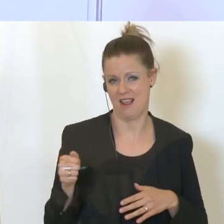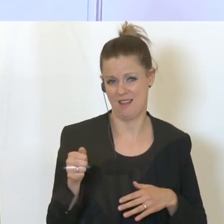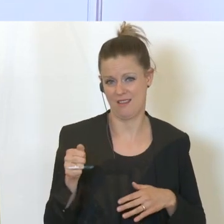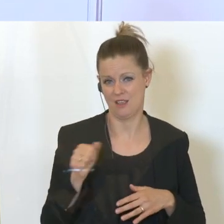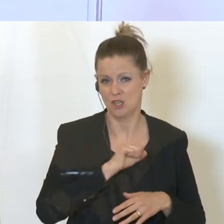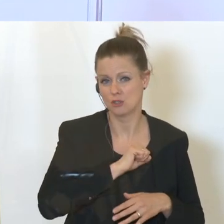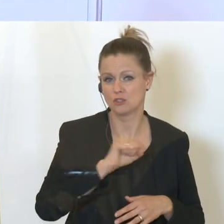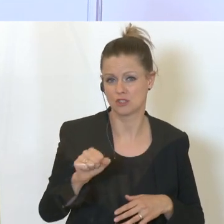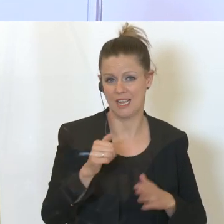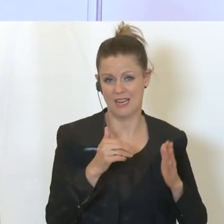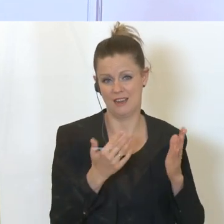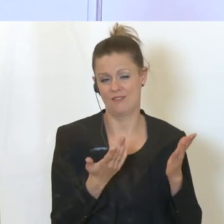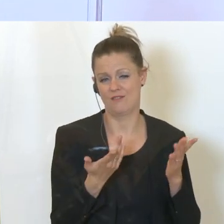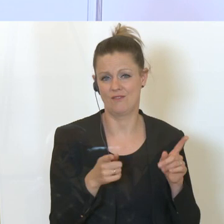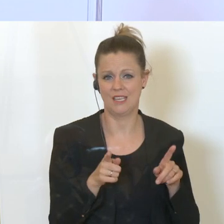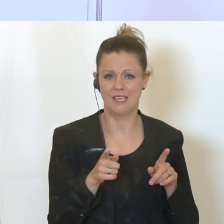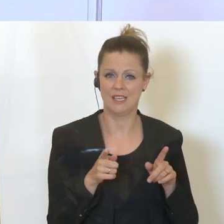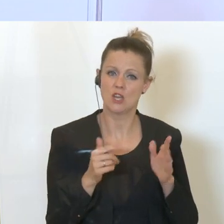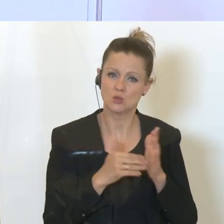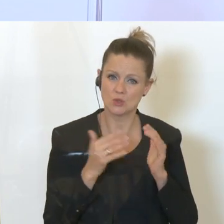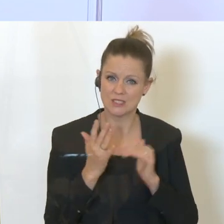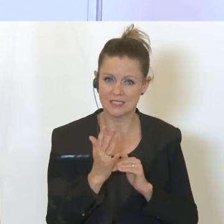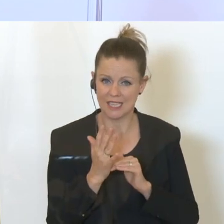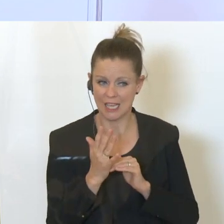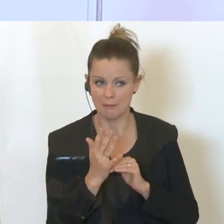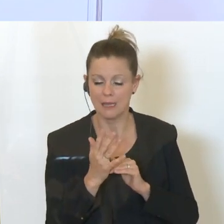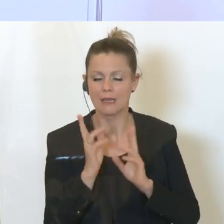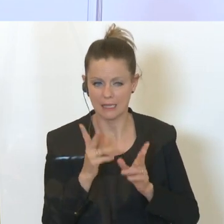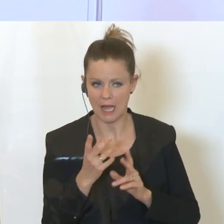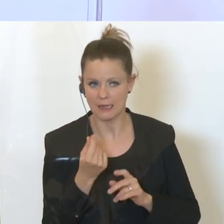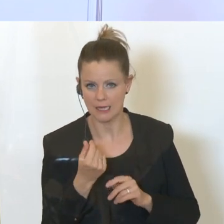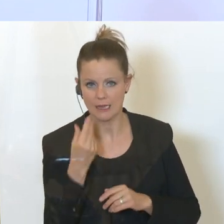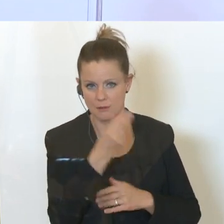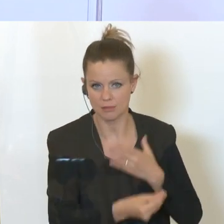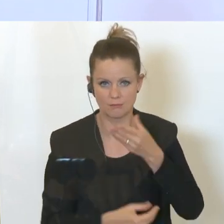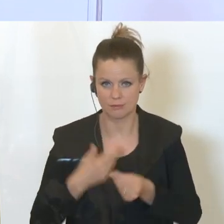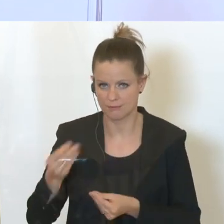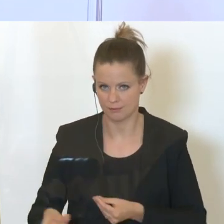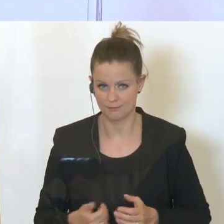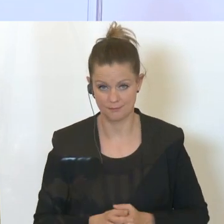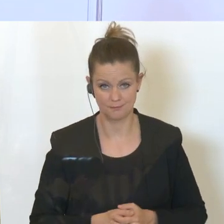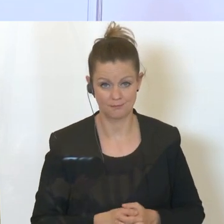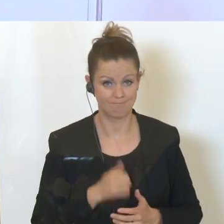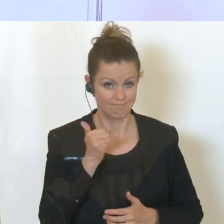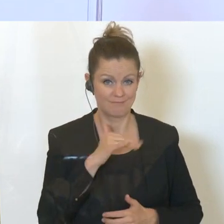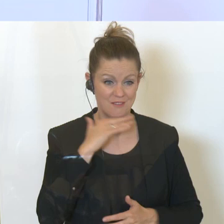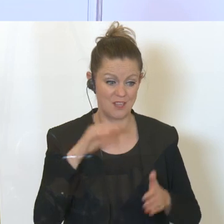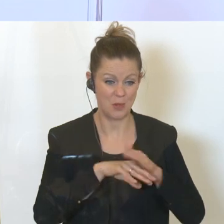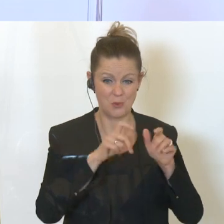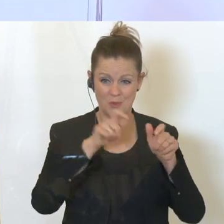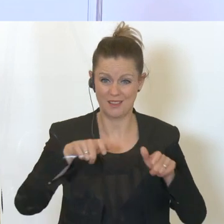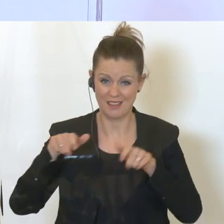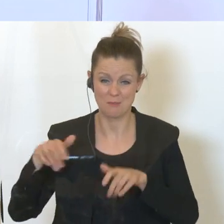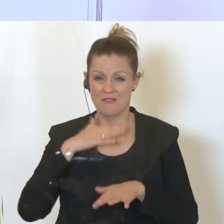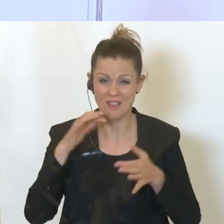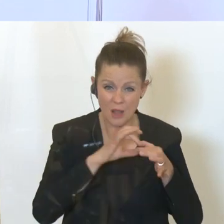rasch durch diese Systeme auch entsprechend durchkommen. Und es ist viel, weil es ganz viele Unternehmen sind plötzlich und viele